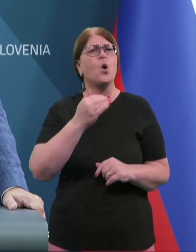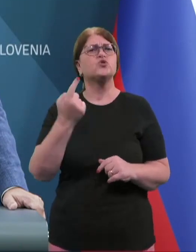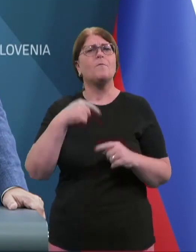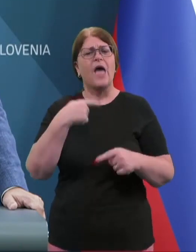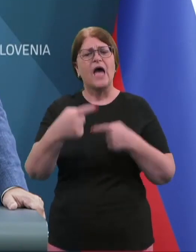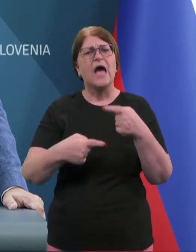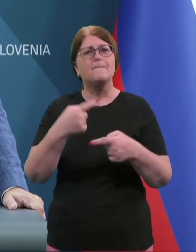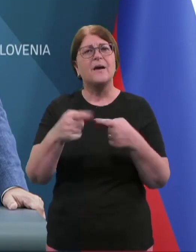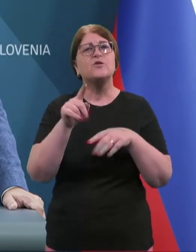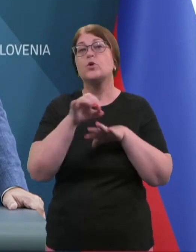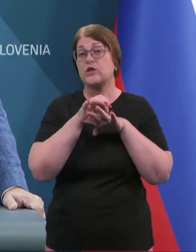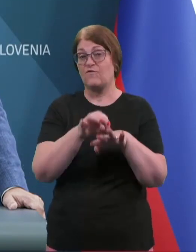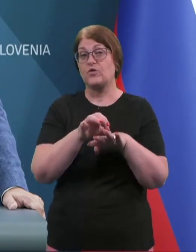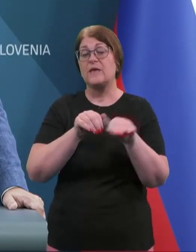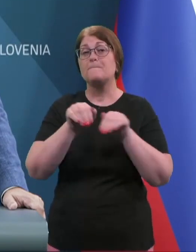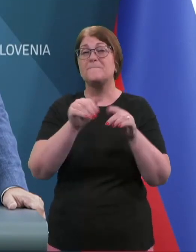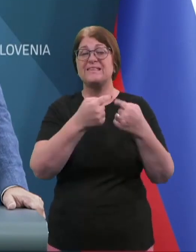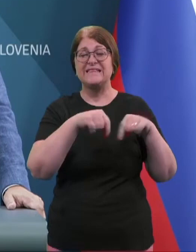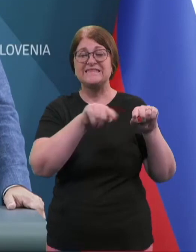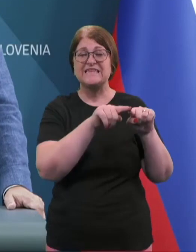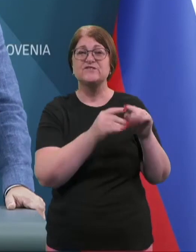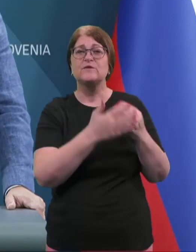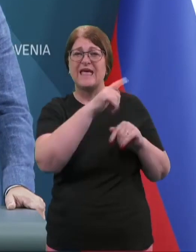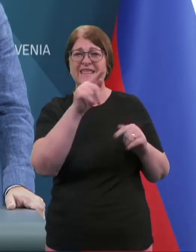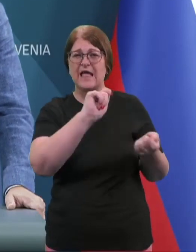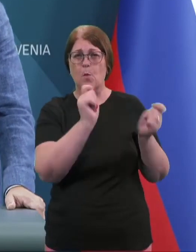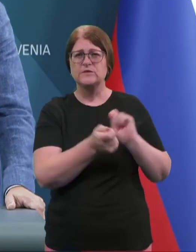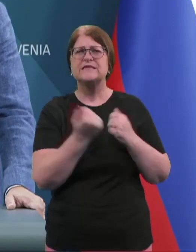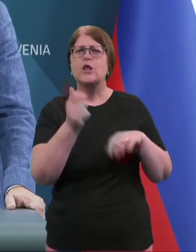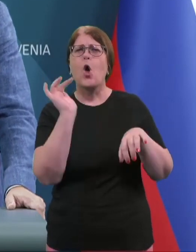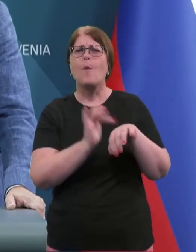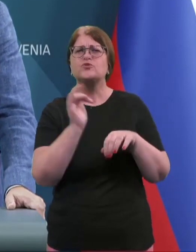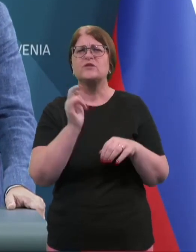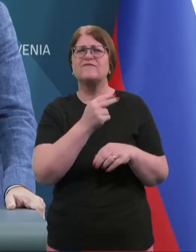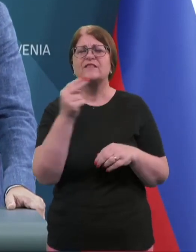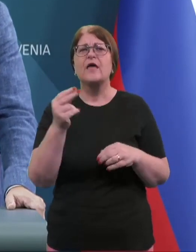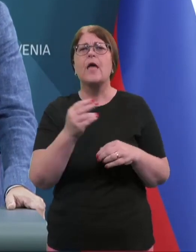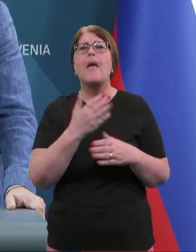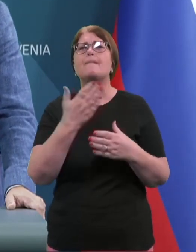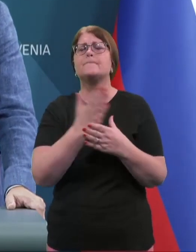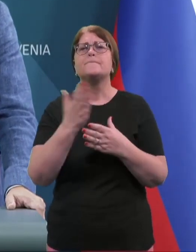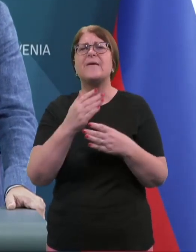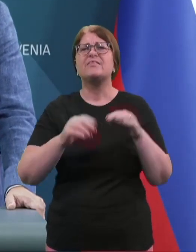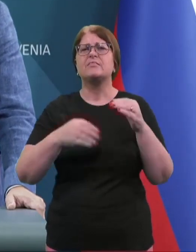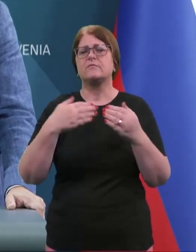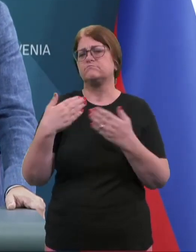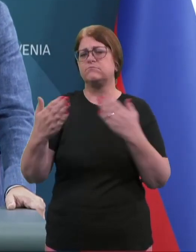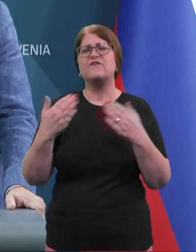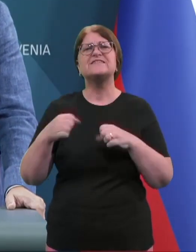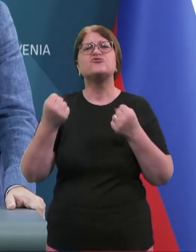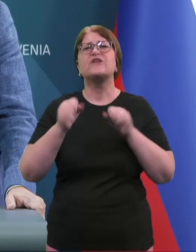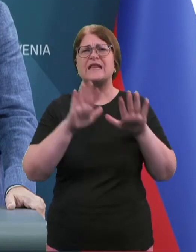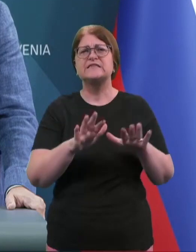kampanjo, ki jo vodi to ministrstvo in sicer za zelo občutljivo temo proti medvrstniškemu nasilju. Zelo